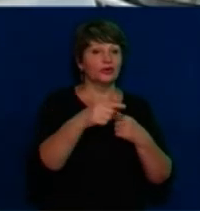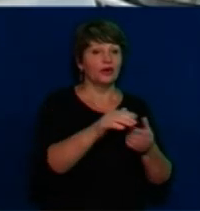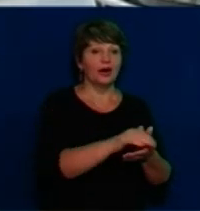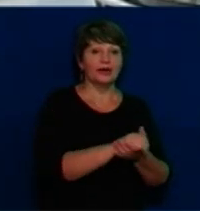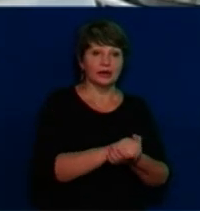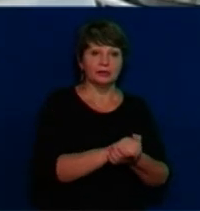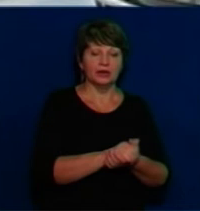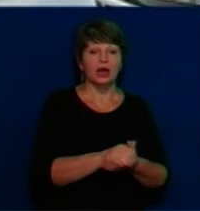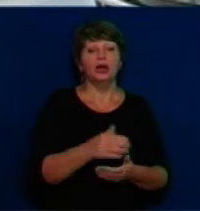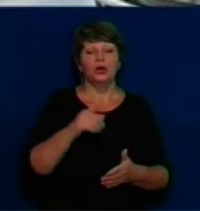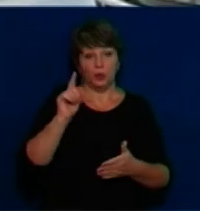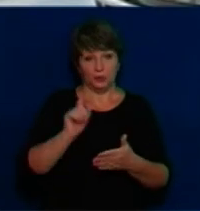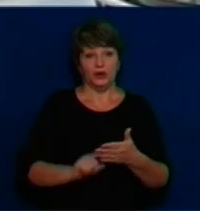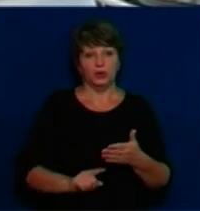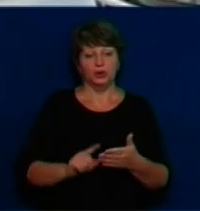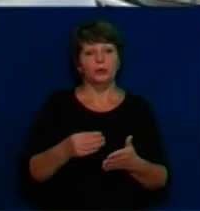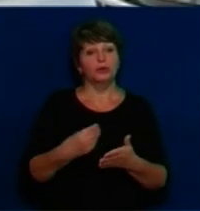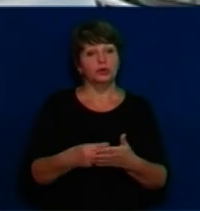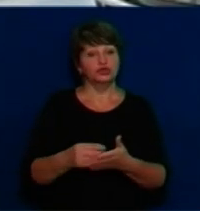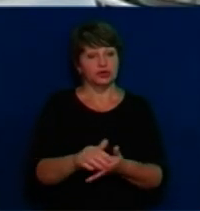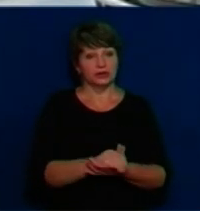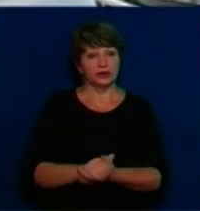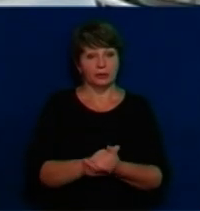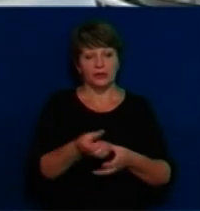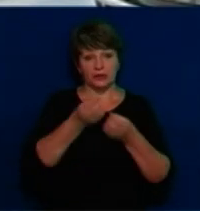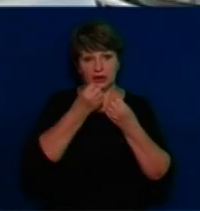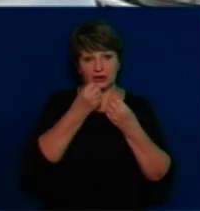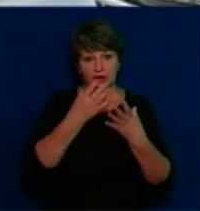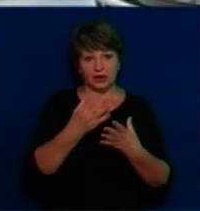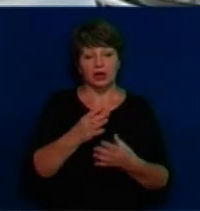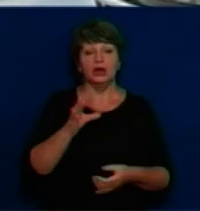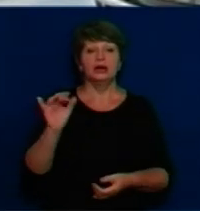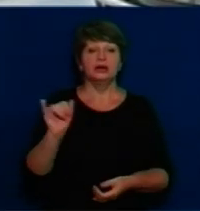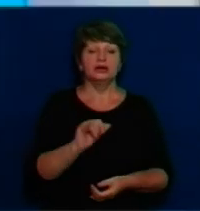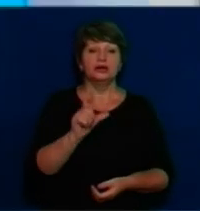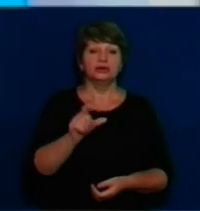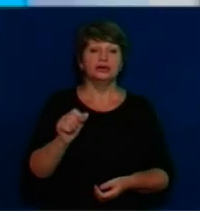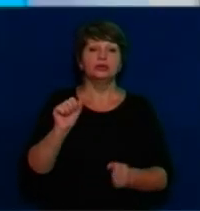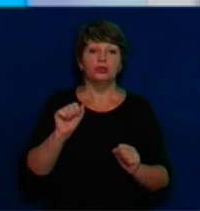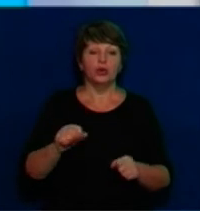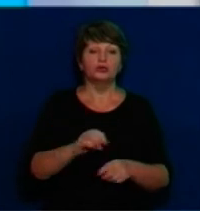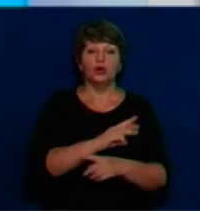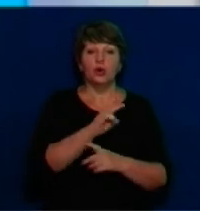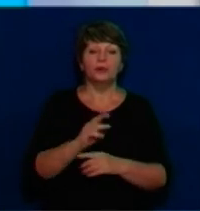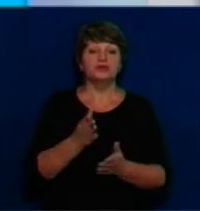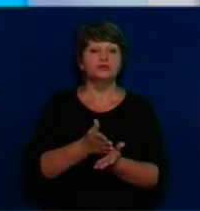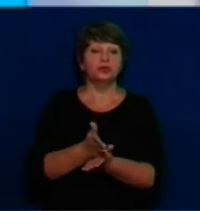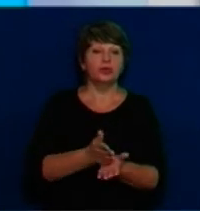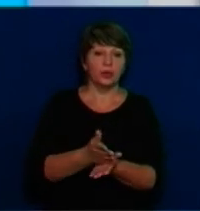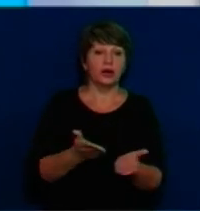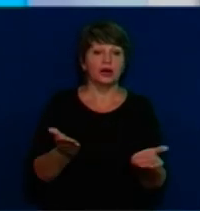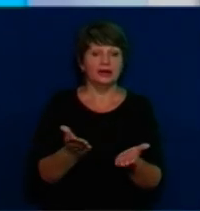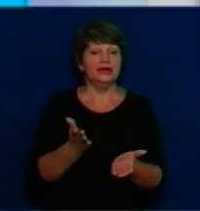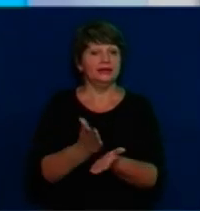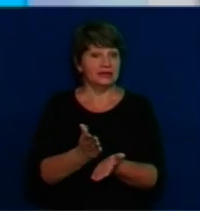Через то я переконаний, що бюджет громади буде гарний, і громада зможе не лише забезпечити потребу тих послуг, які зараз надаються вже